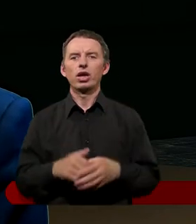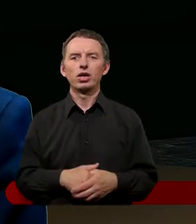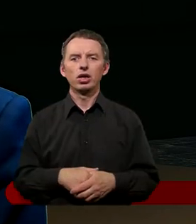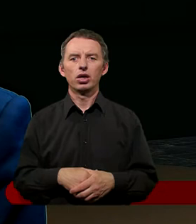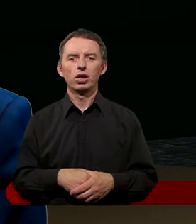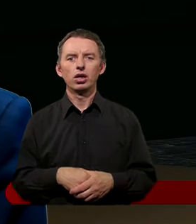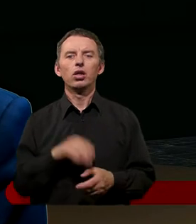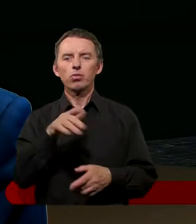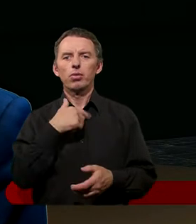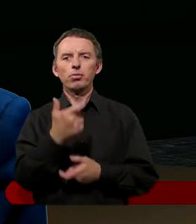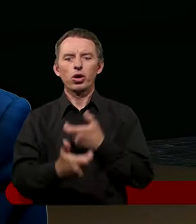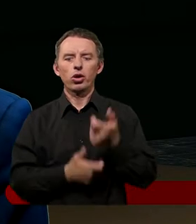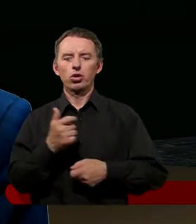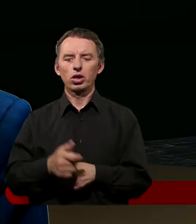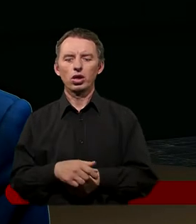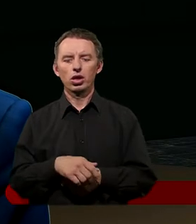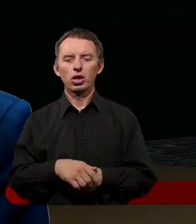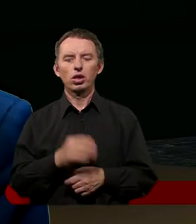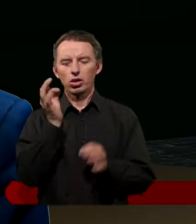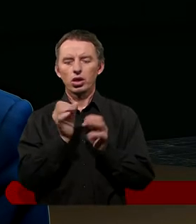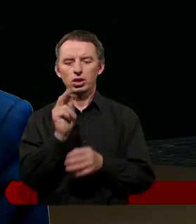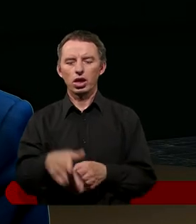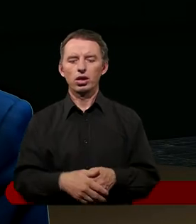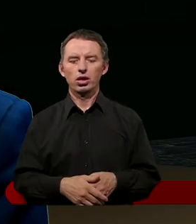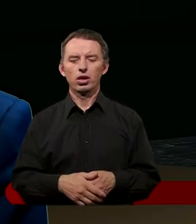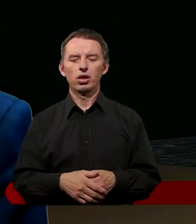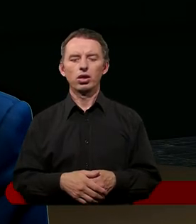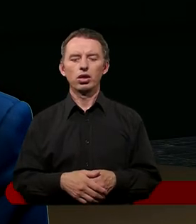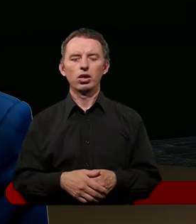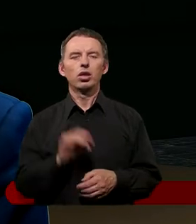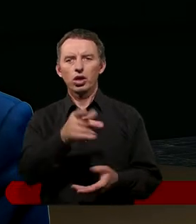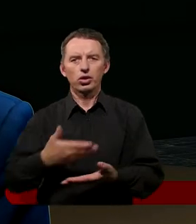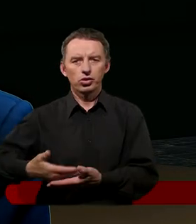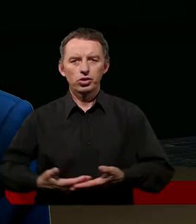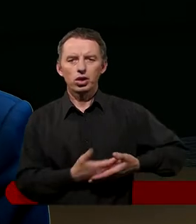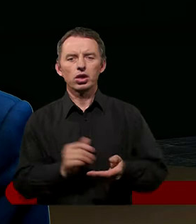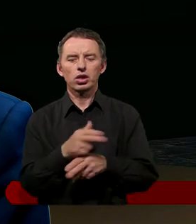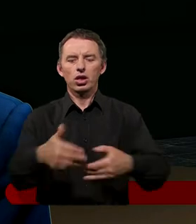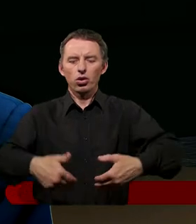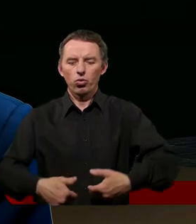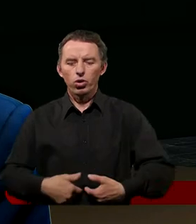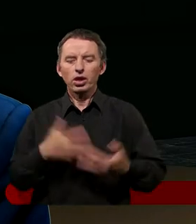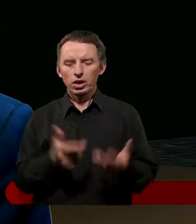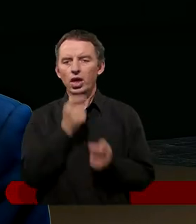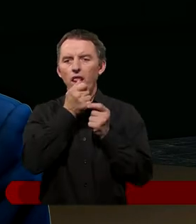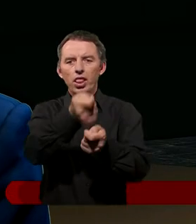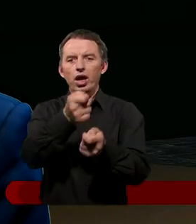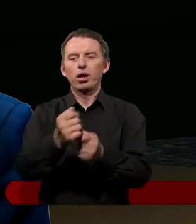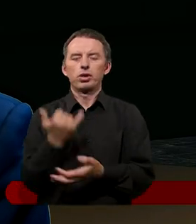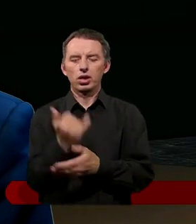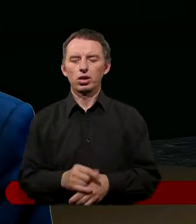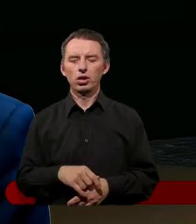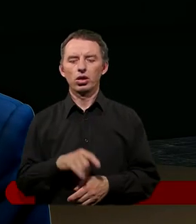jako ten dobry rodzic, no ja nie jestem rodzicem, ale wy tak. Wiecie, co byście zrobili, wasze dziecko jest głodne, to chcecie je nakarmić, prawda?